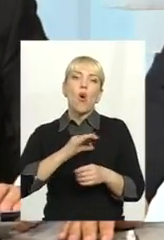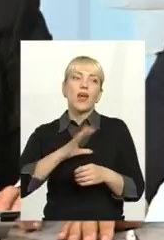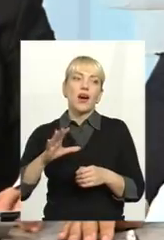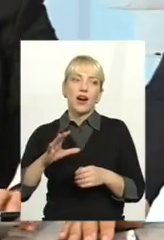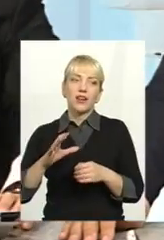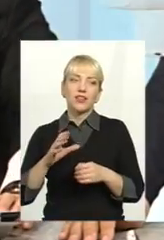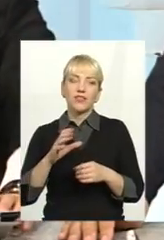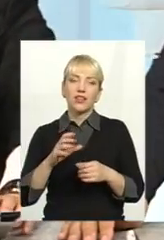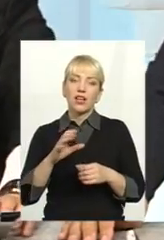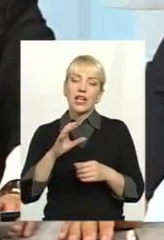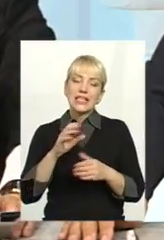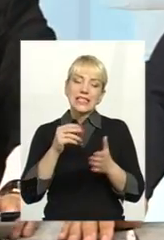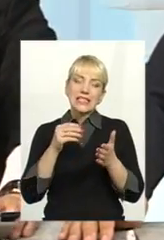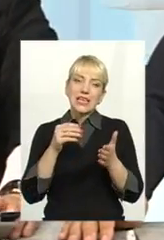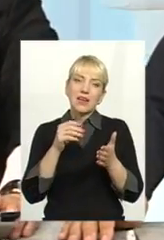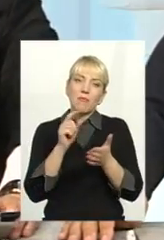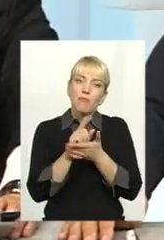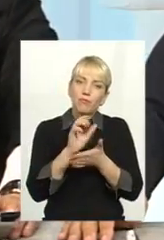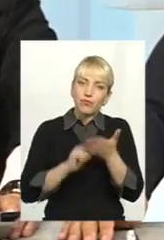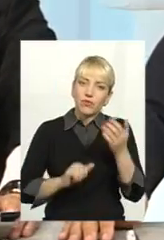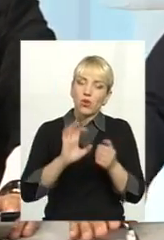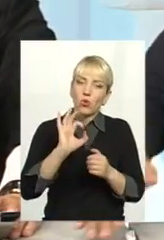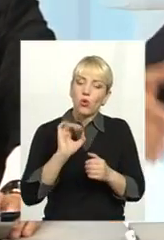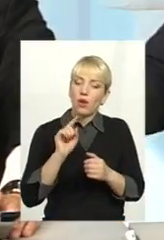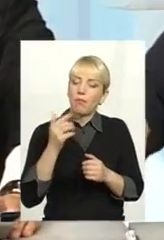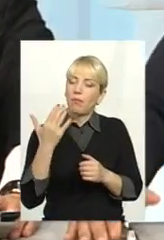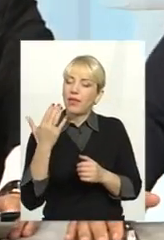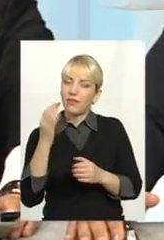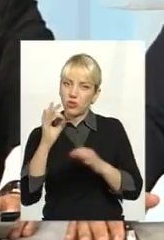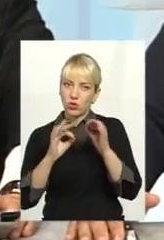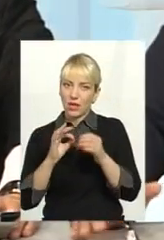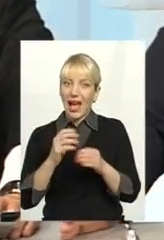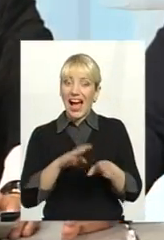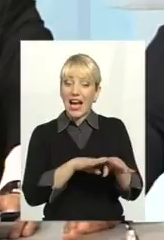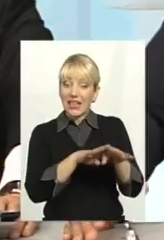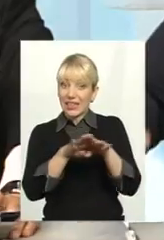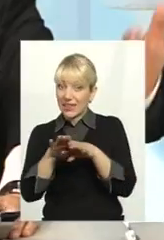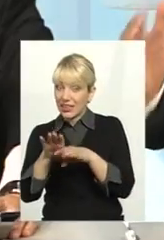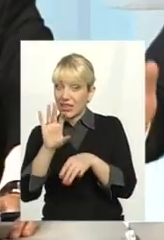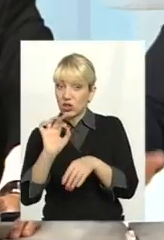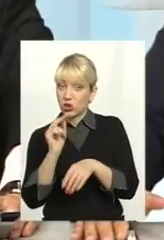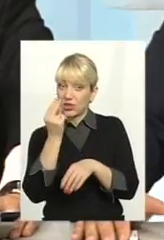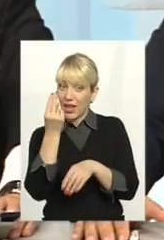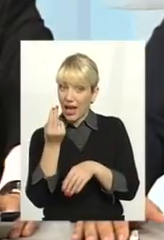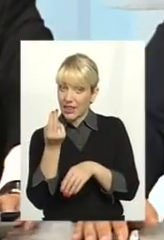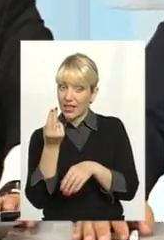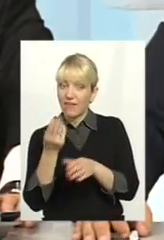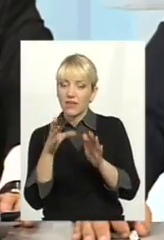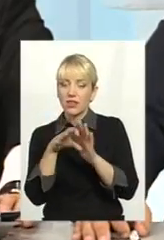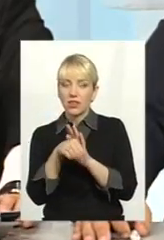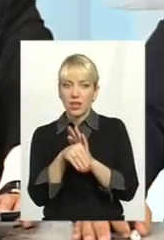ставочкою 75-вісоток. Коли єдиний соціальний внесок для громадян, на простого українців,